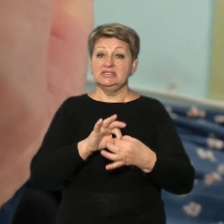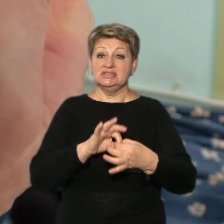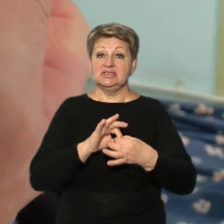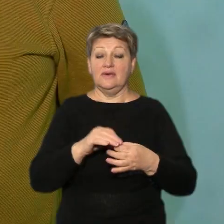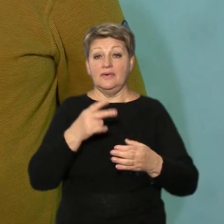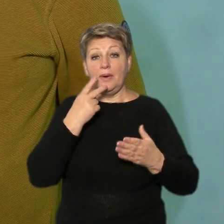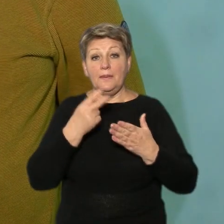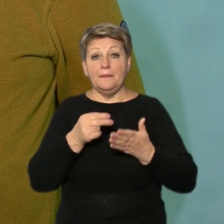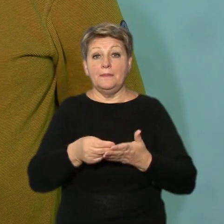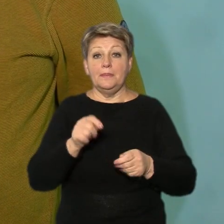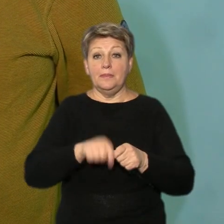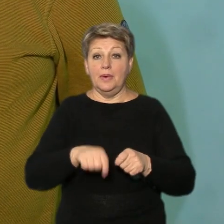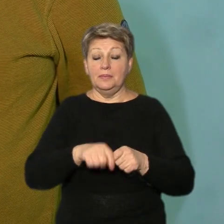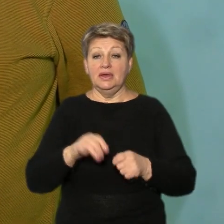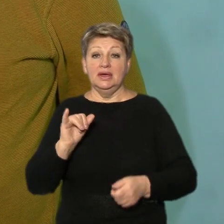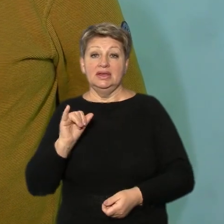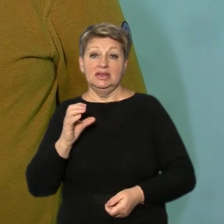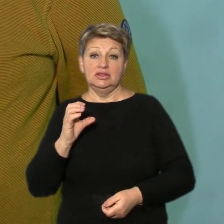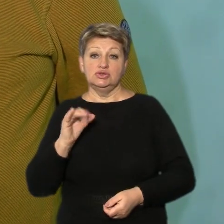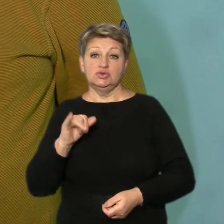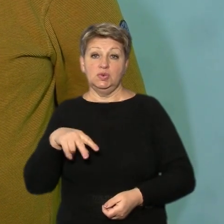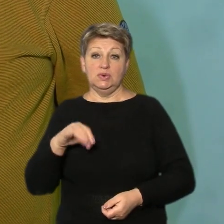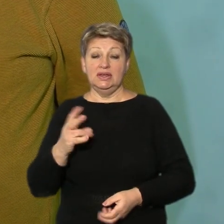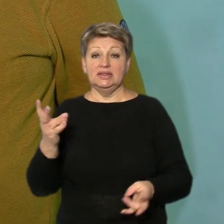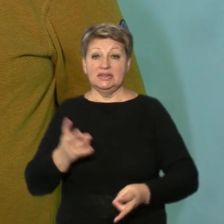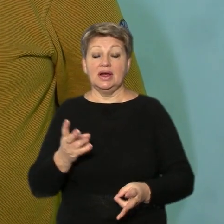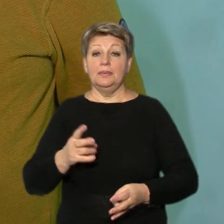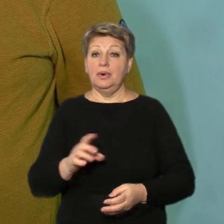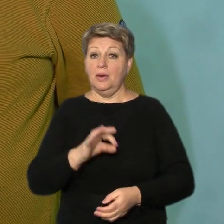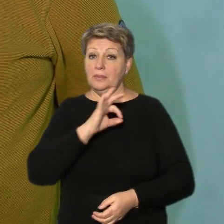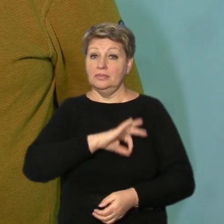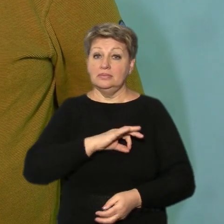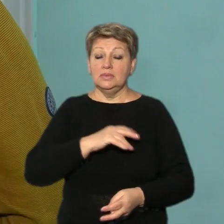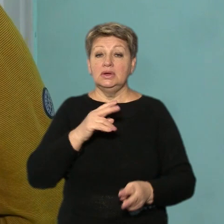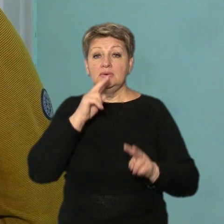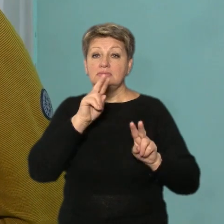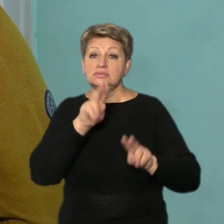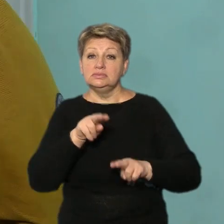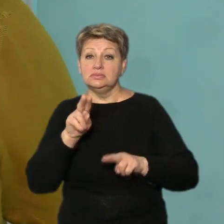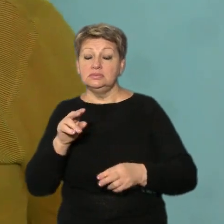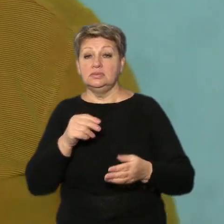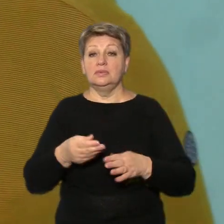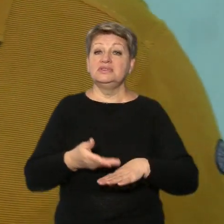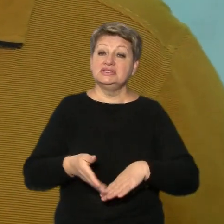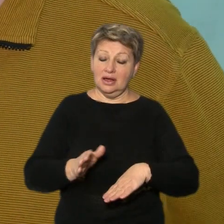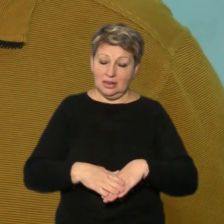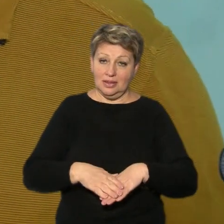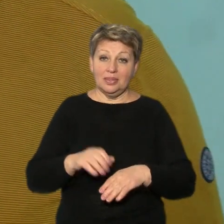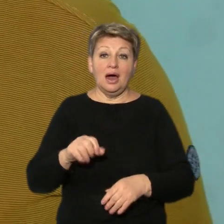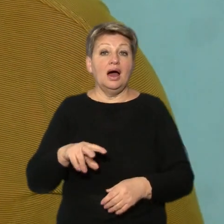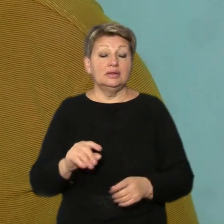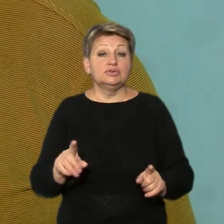глюкометра. Інсулін треба вживати, треба слідко слідкувати. За цукром складно, але що